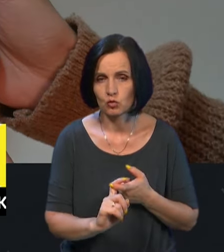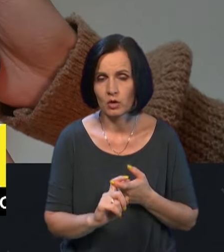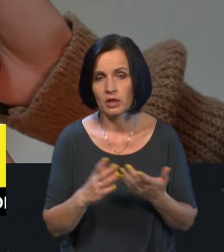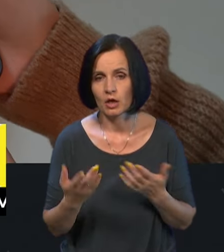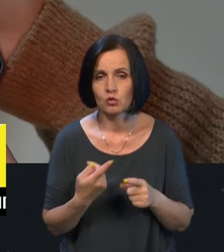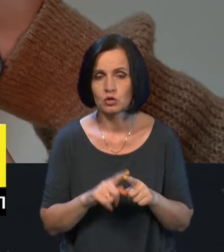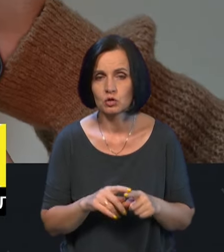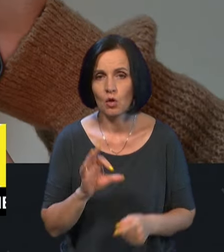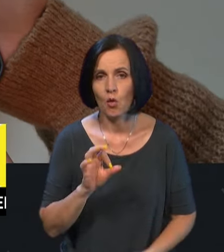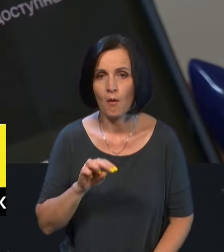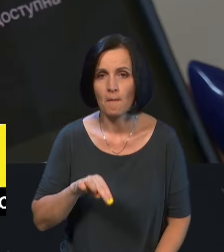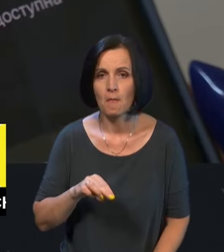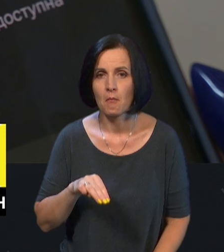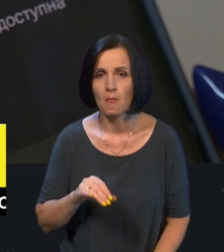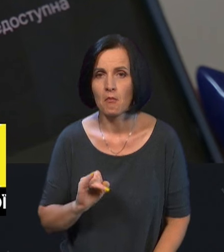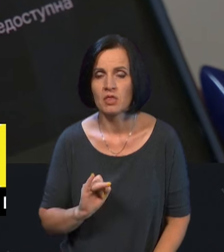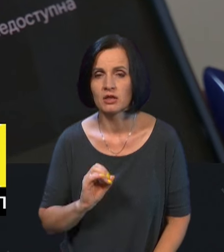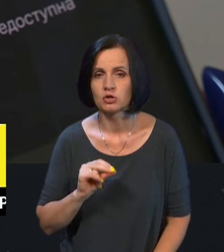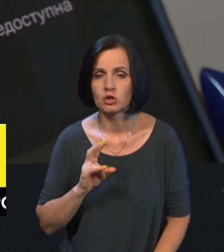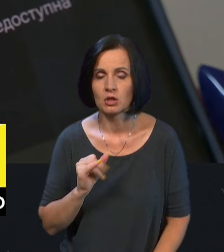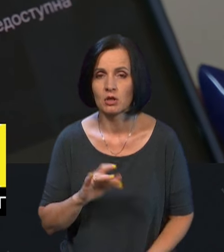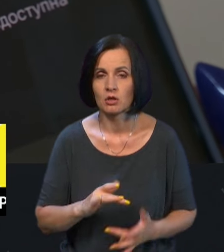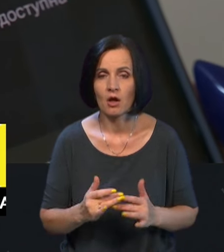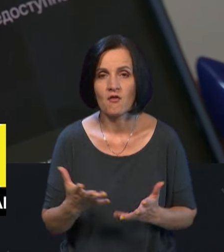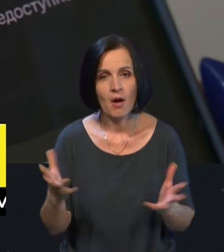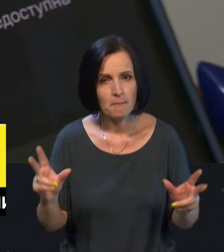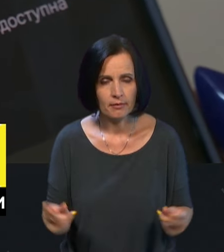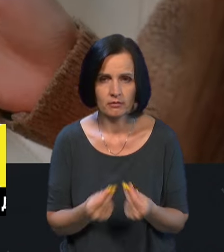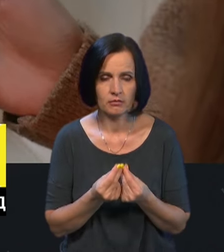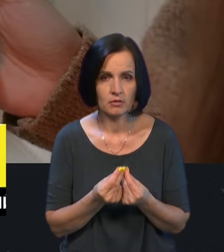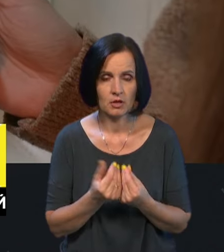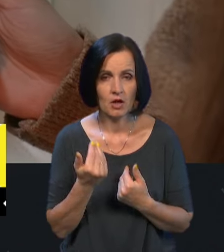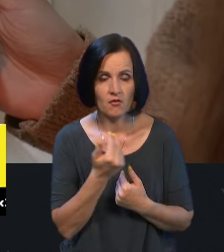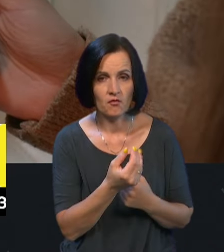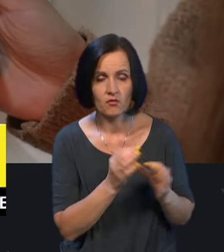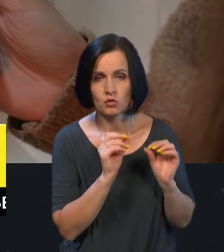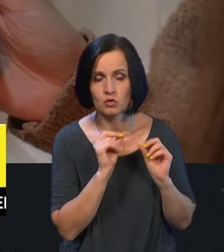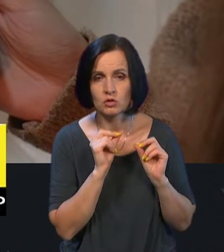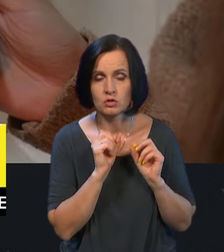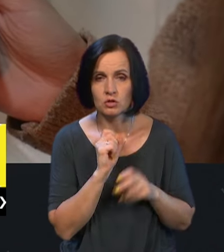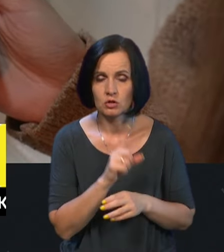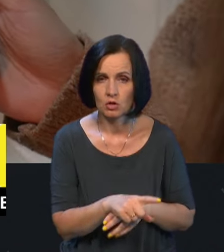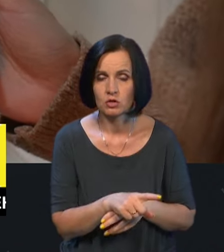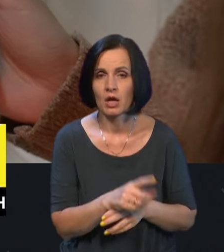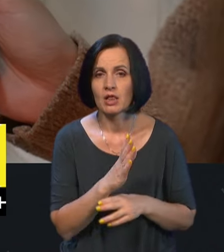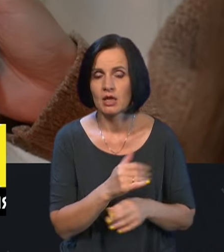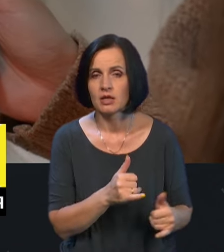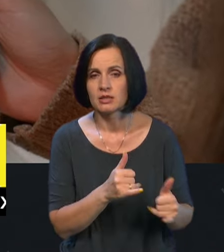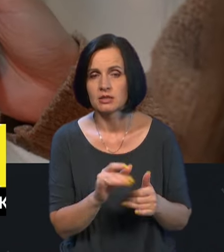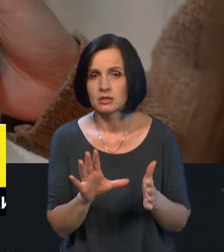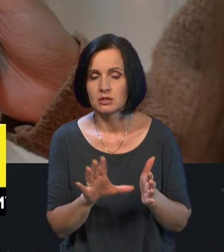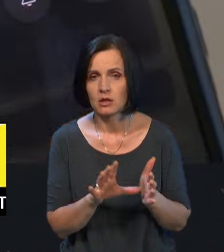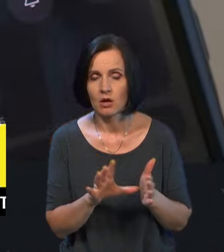це оптичний інтернет, вам поталанило. Ваше завдання – тільки забезпечити вектор енергії, оптичний приймач і